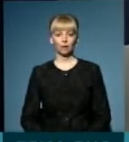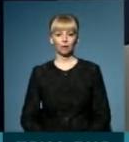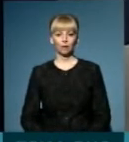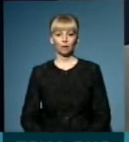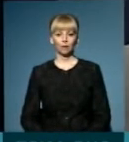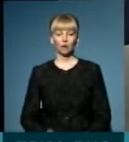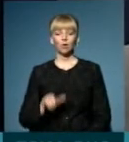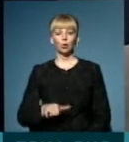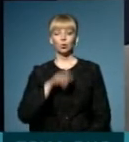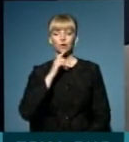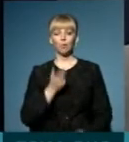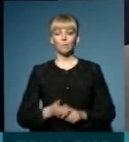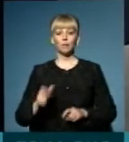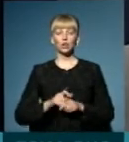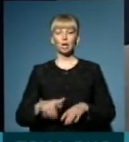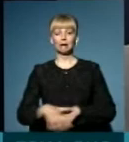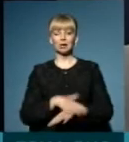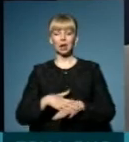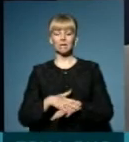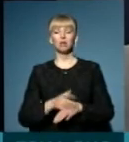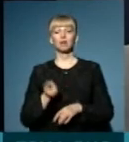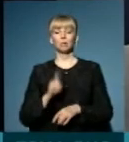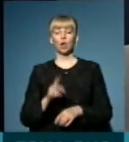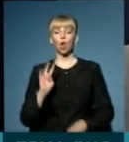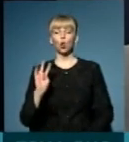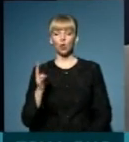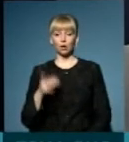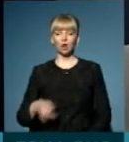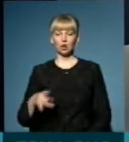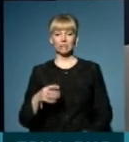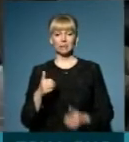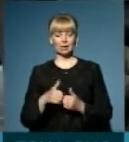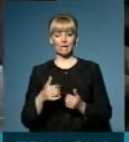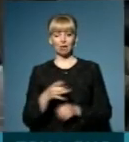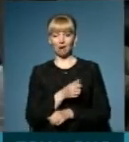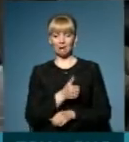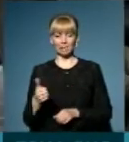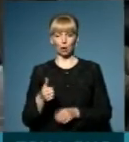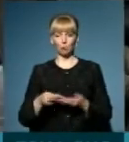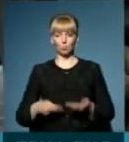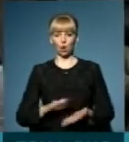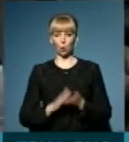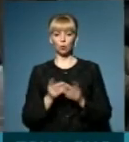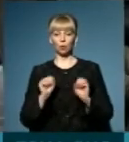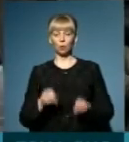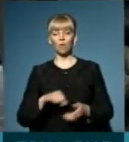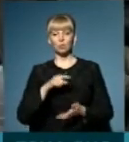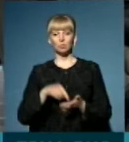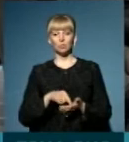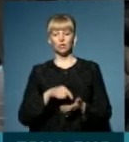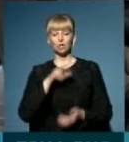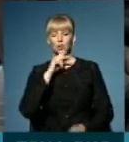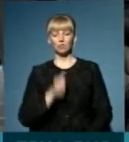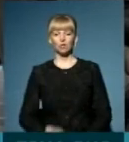У Чернівцях більше населення, але тим не менш Новоселівський район серед лідерів підписання угодою. Чому ж не місто Чернівці?